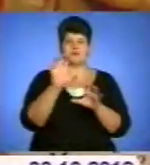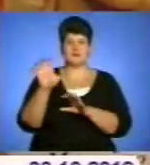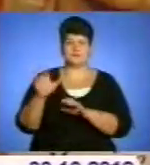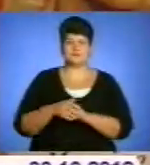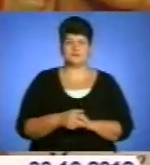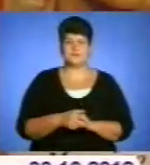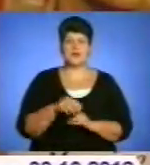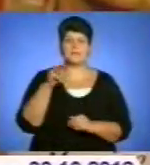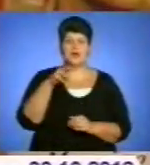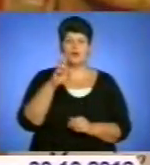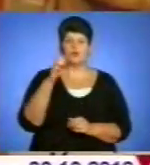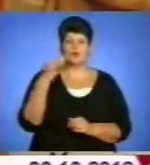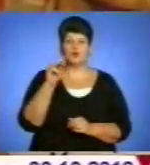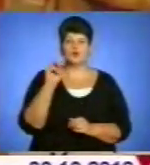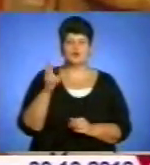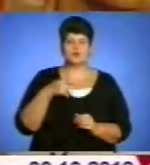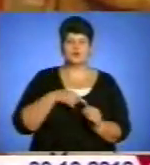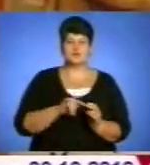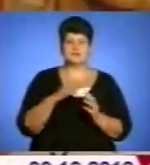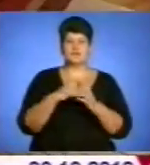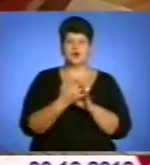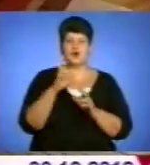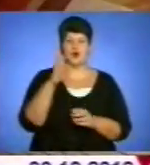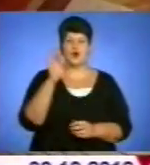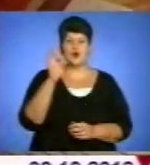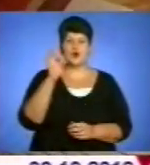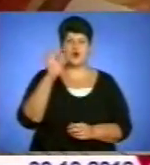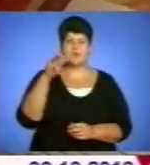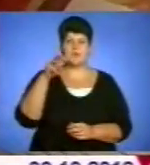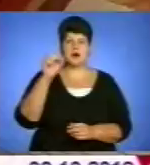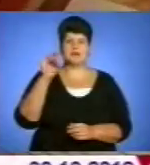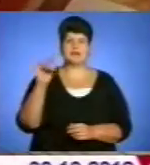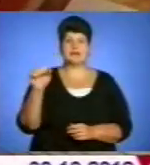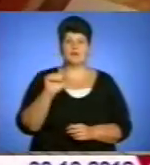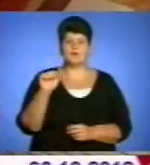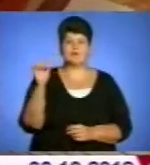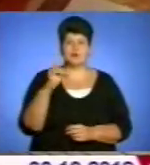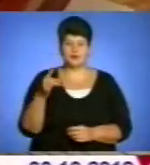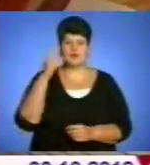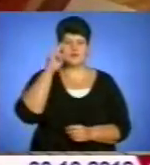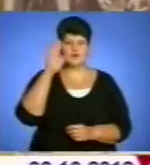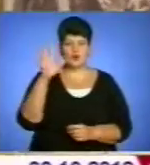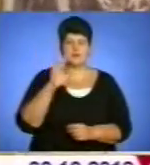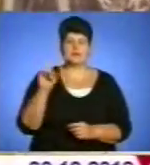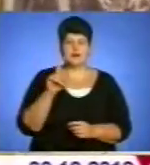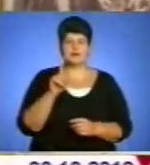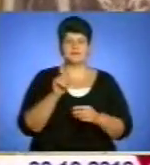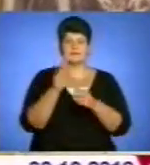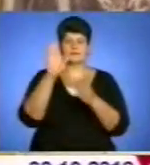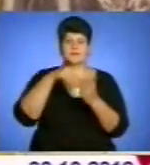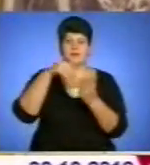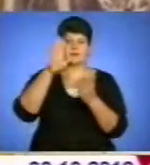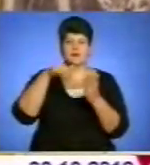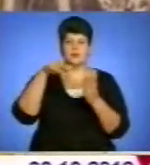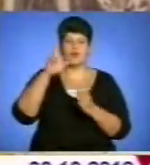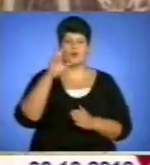Михайло Буйчук – уродженець села Романівка Теребовлянського району. Відомий як засновник напряму у монументальному малярстві бойчукізму,